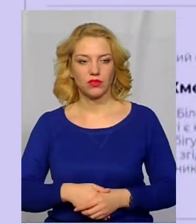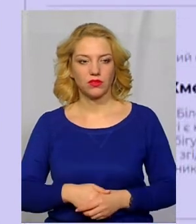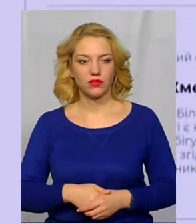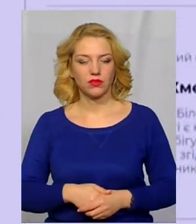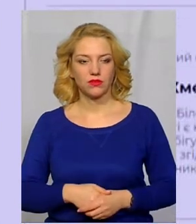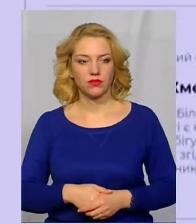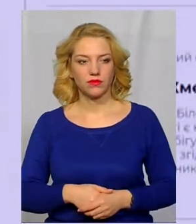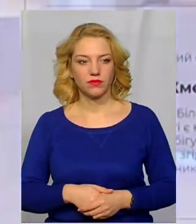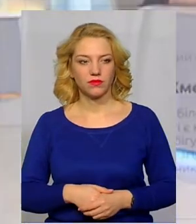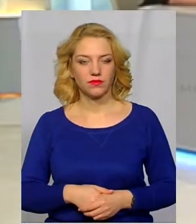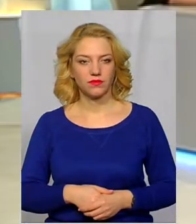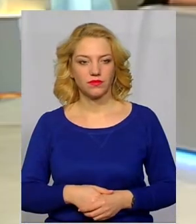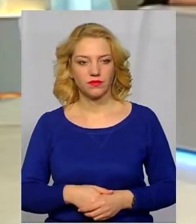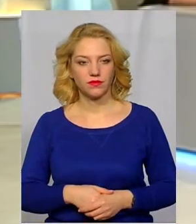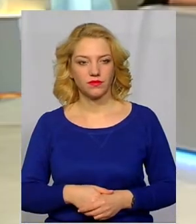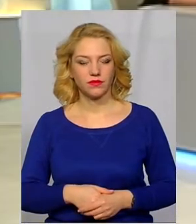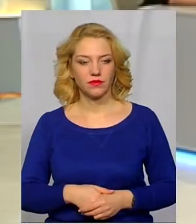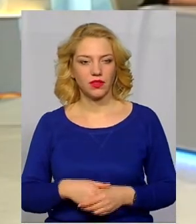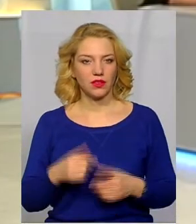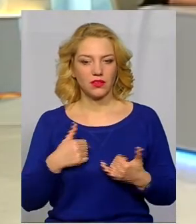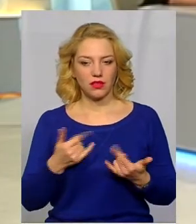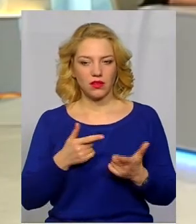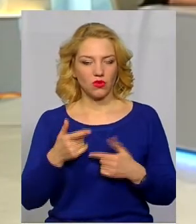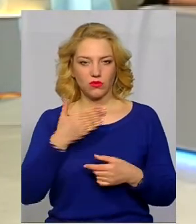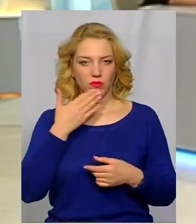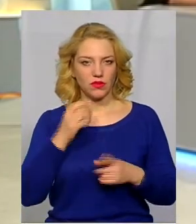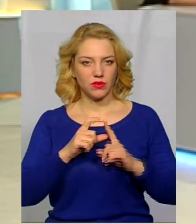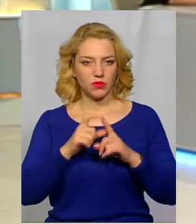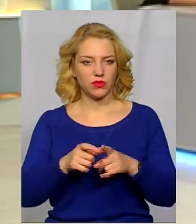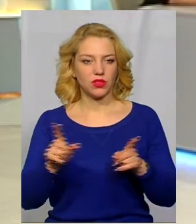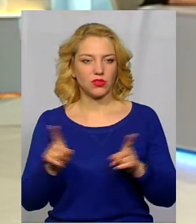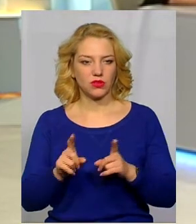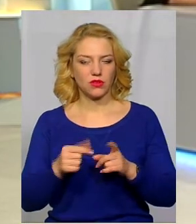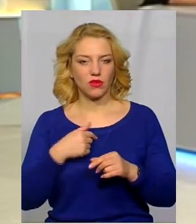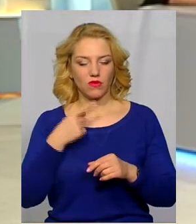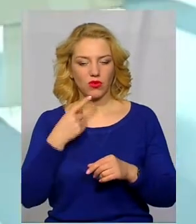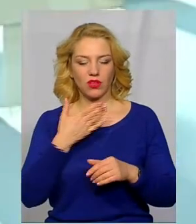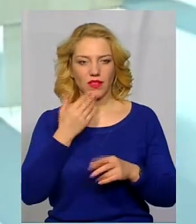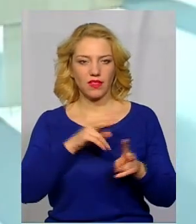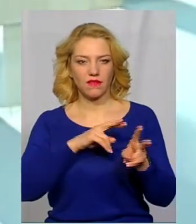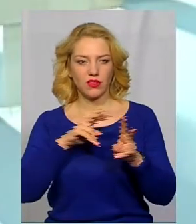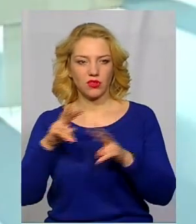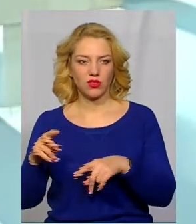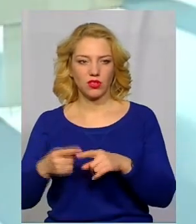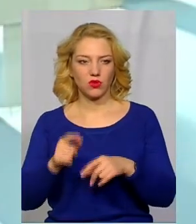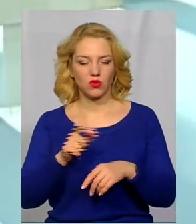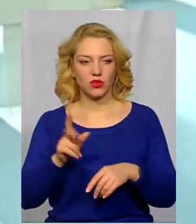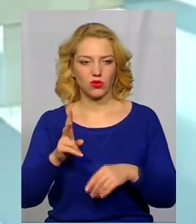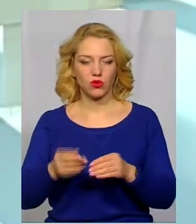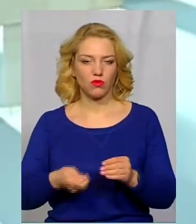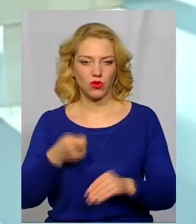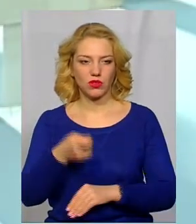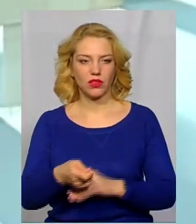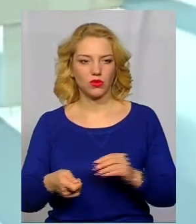інфраструктури? Так. Я не готовий зараз вам сказати на сьогоднішній день. Я ще вам говорю про те, що я не відслідковую кількість осіб, які подаються